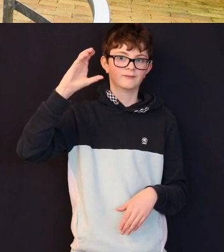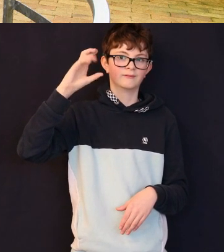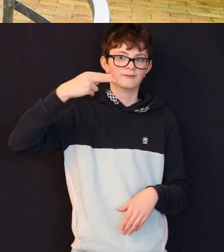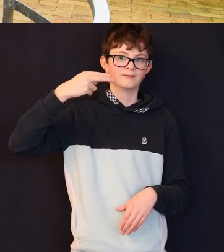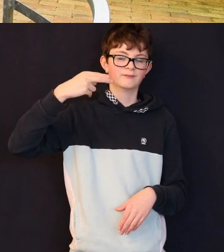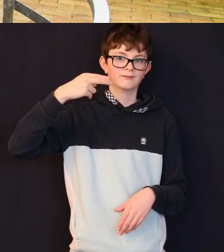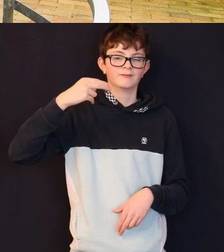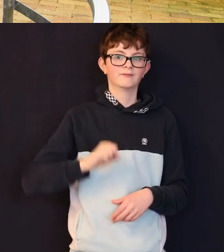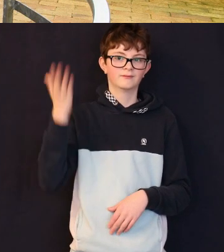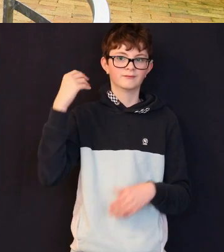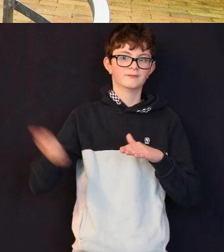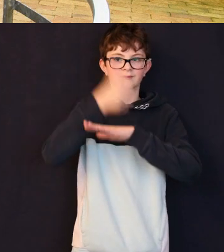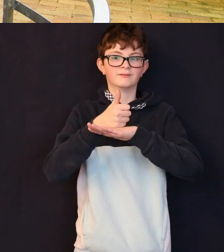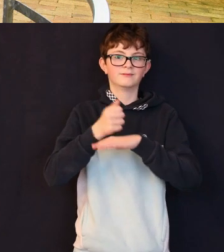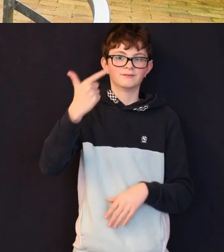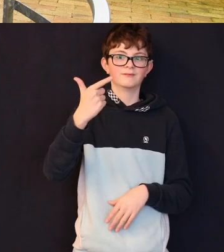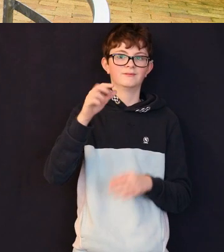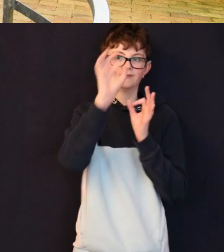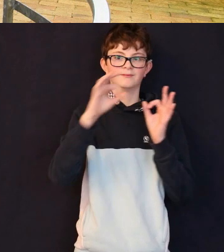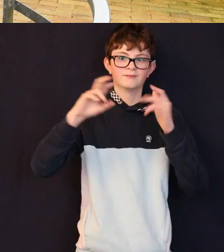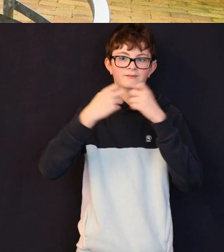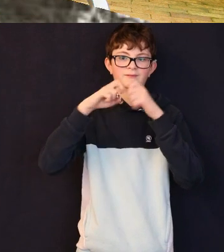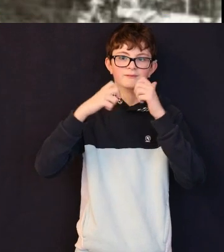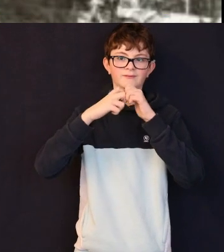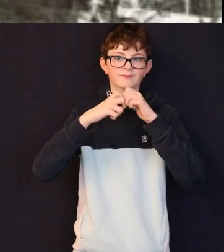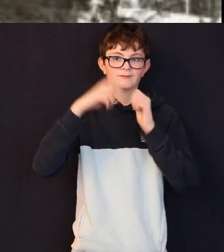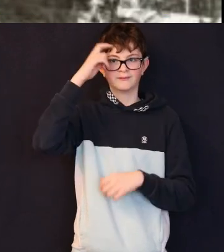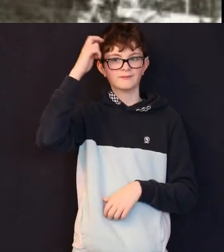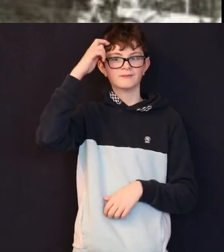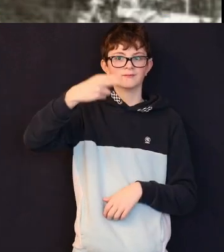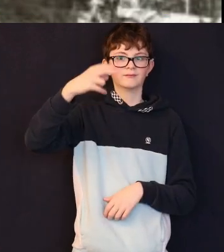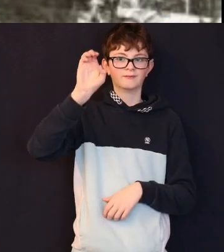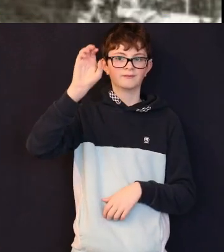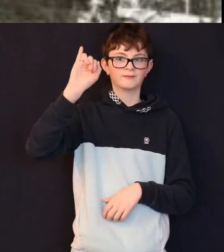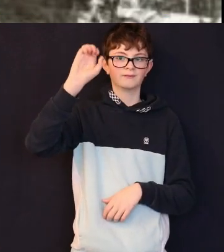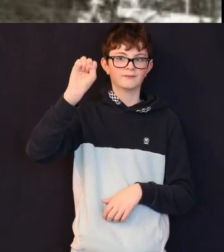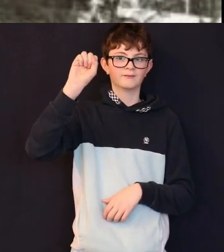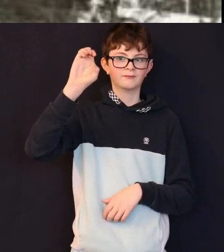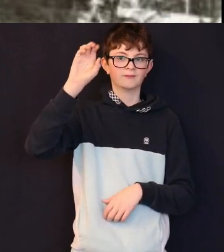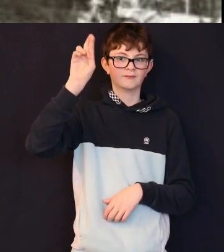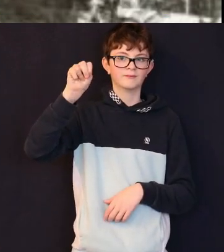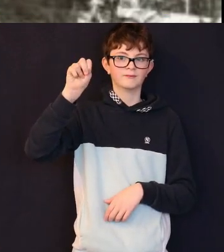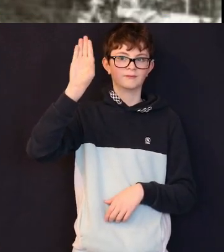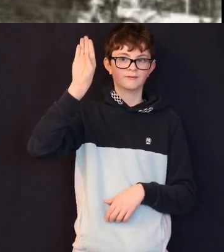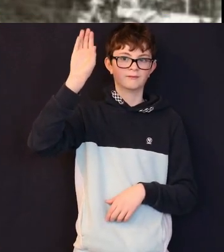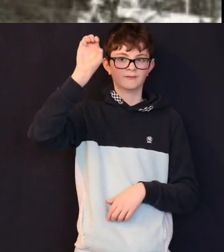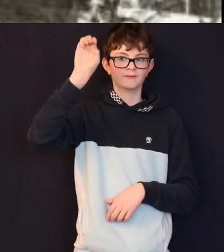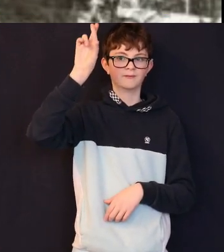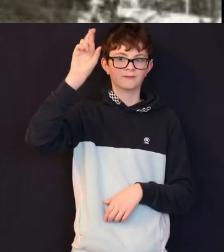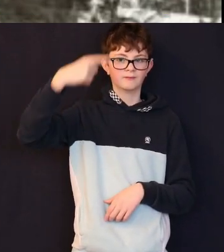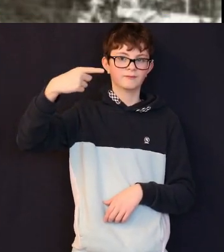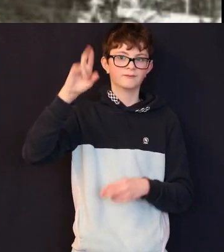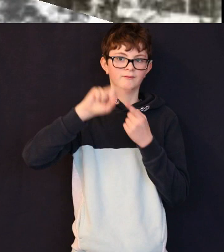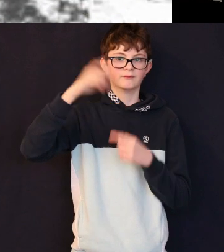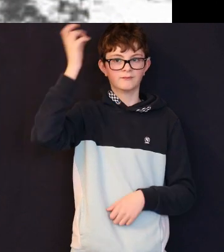ins ferne Heigerloch. Versteckt und sicher im Muschelkalk des schmalen Eiertaus. Geschützt